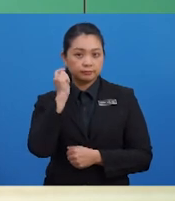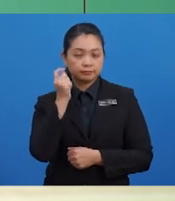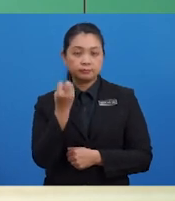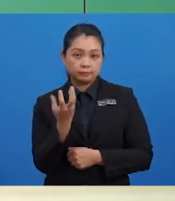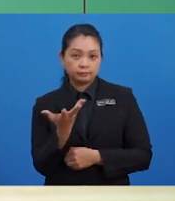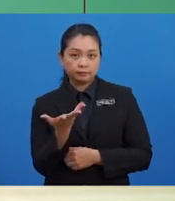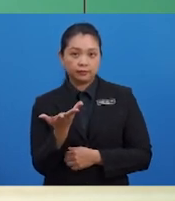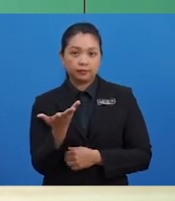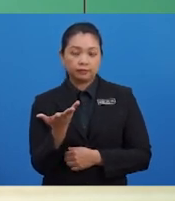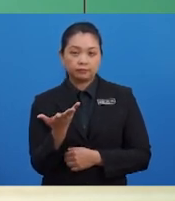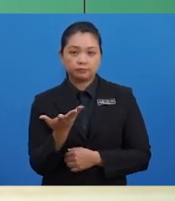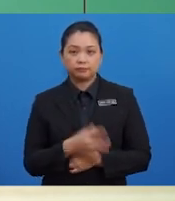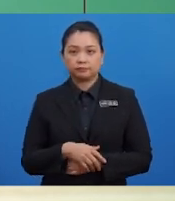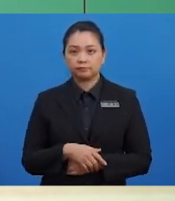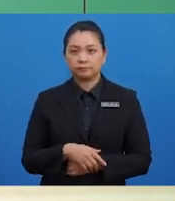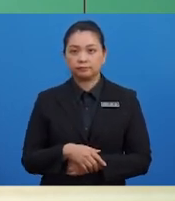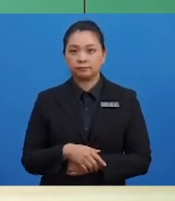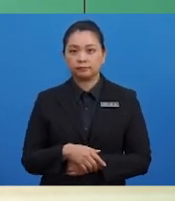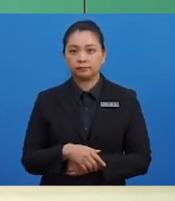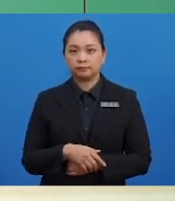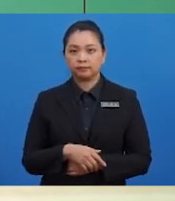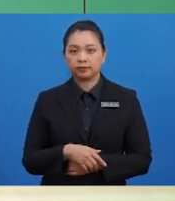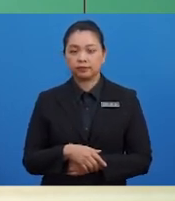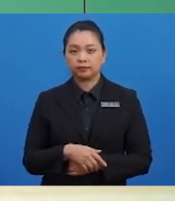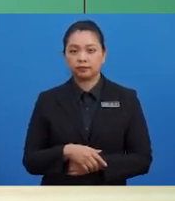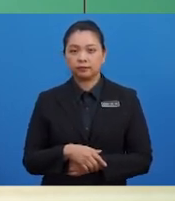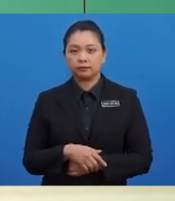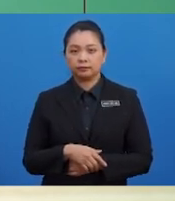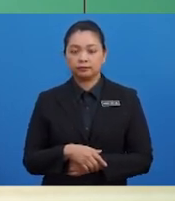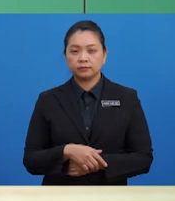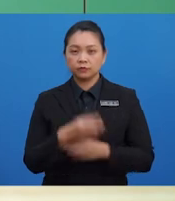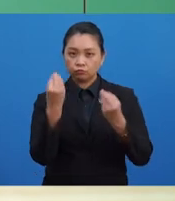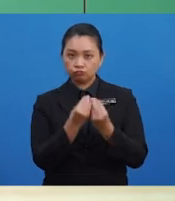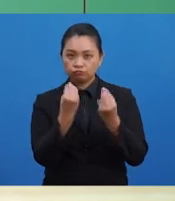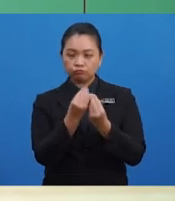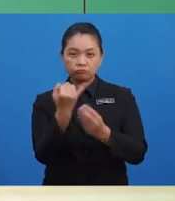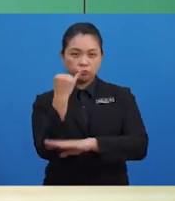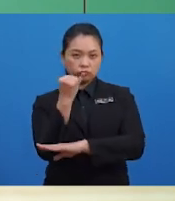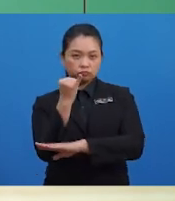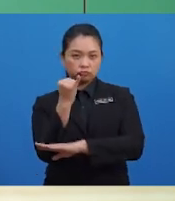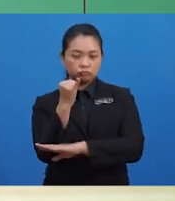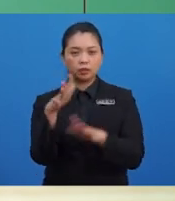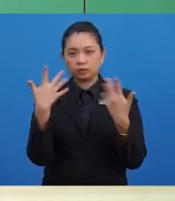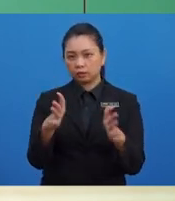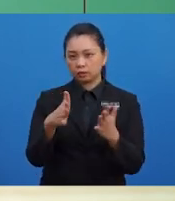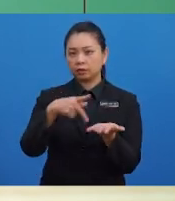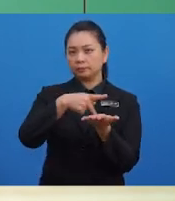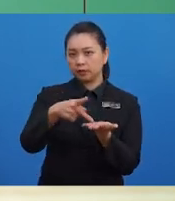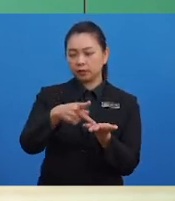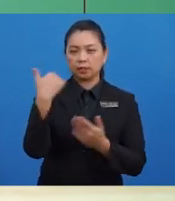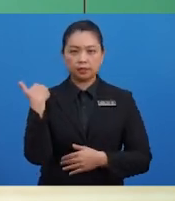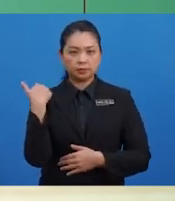Ya, betul. Imbangan duga menunjukkan jumlah insurans yang telah dibayar ialah